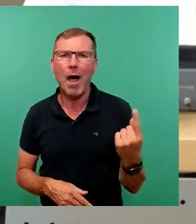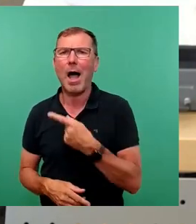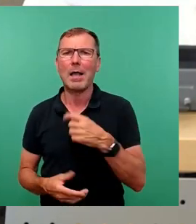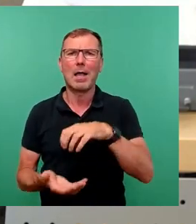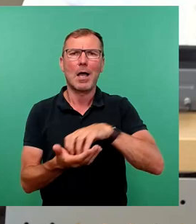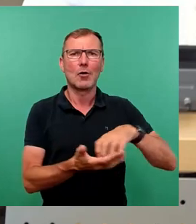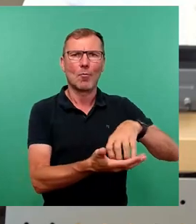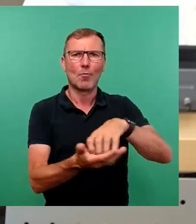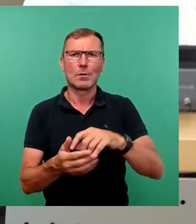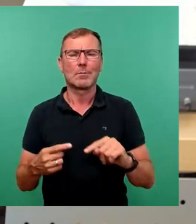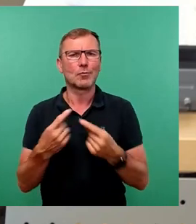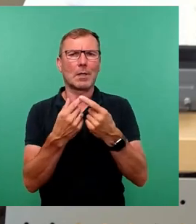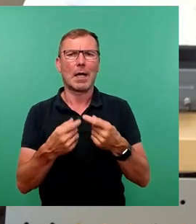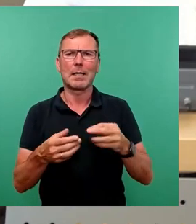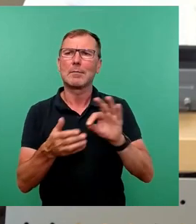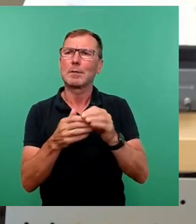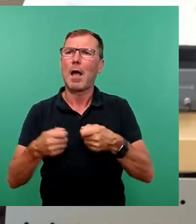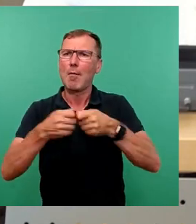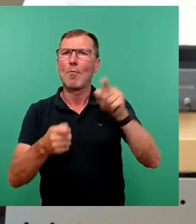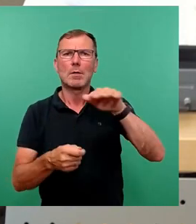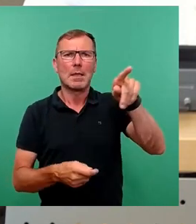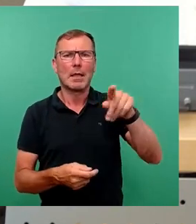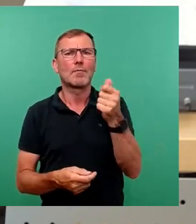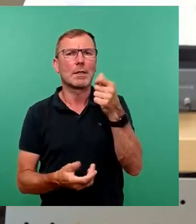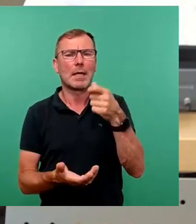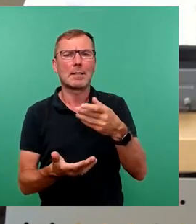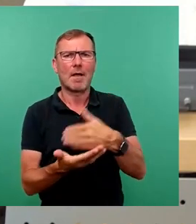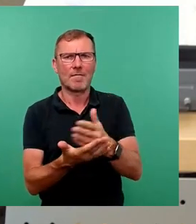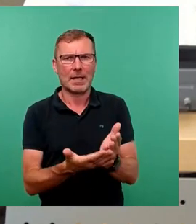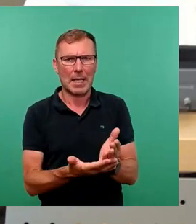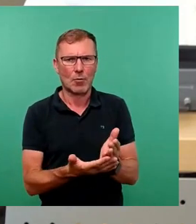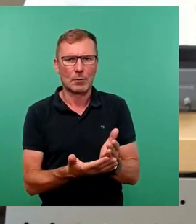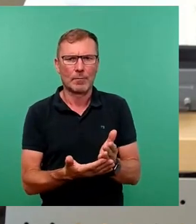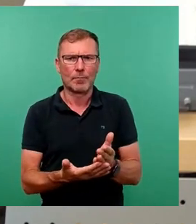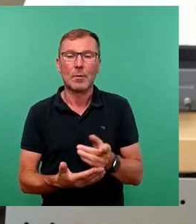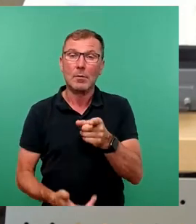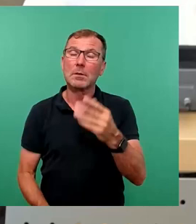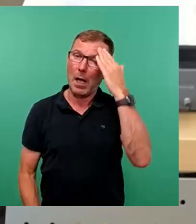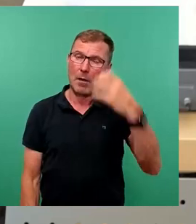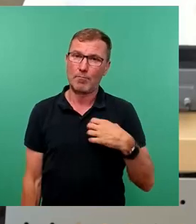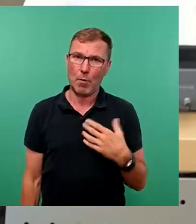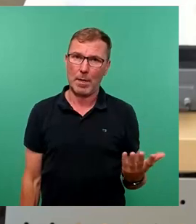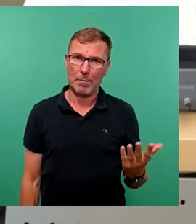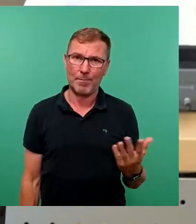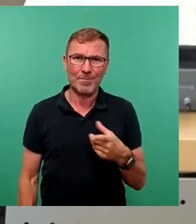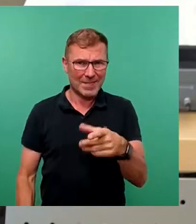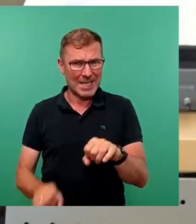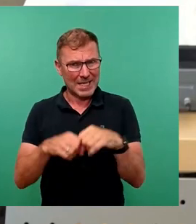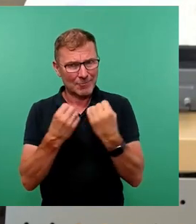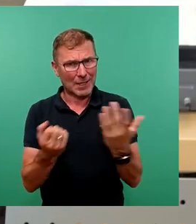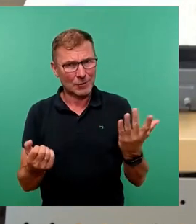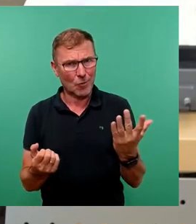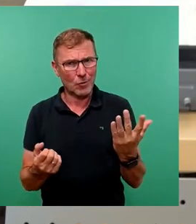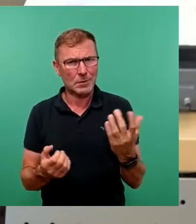Klinsch mit Bund und Land über die Verteilung der Mittel. Das ist das eigentliche Problem. In dieser Situation machen die